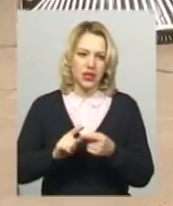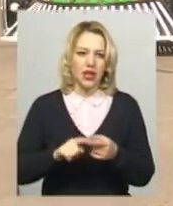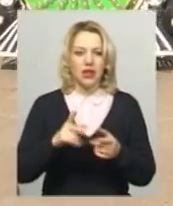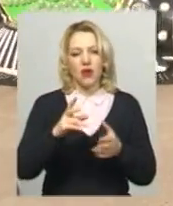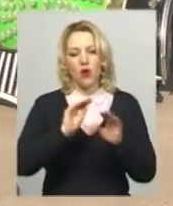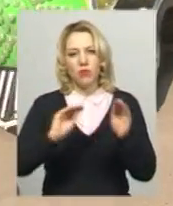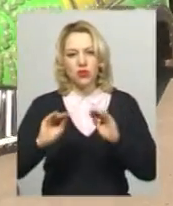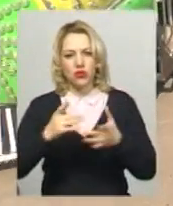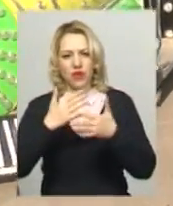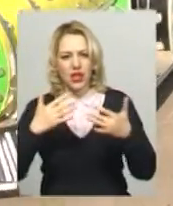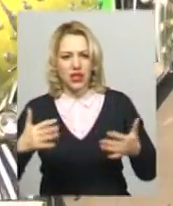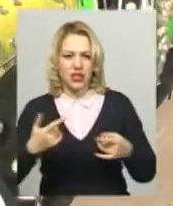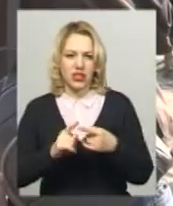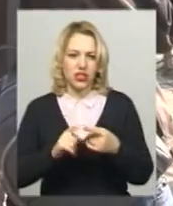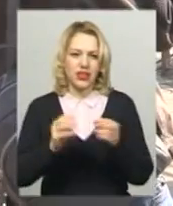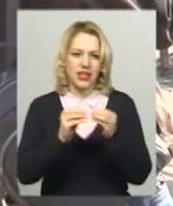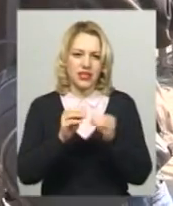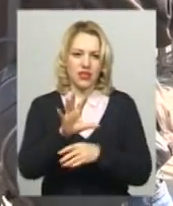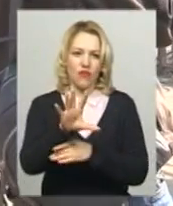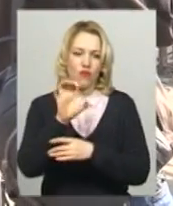япки з різними виробами та 10 фотозон.